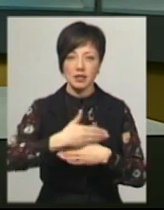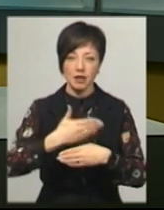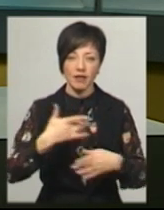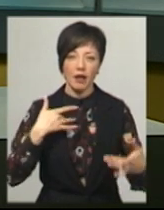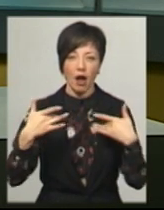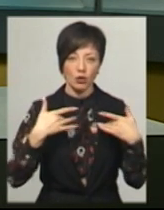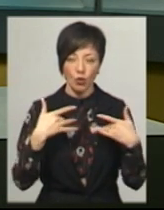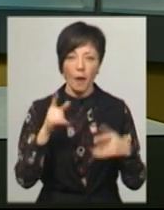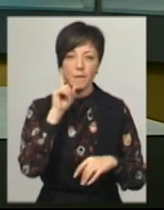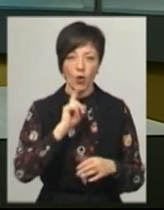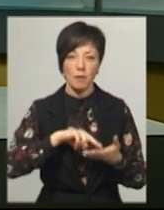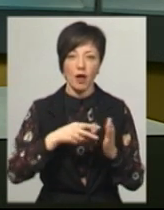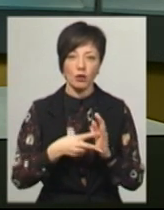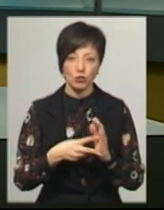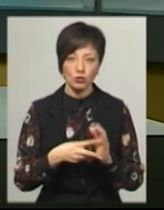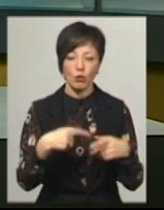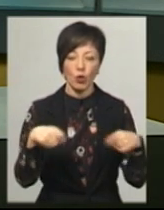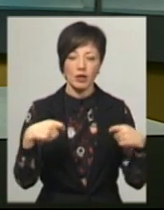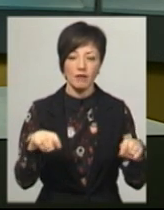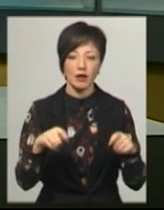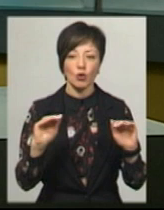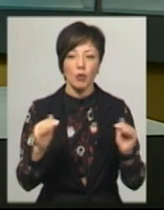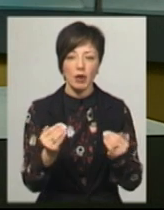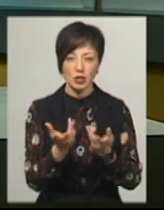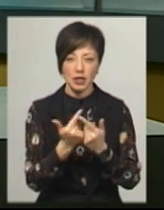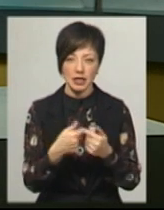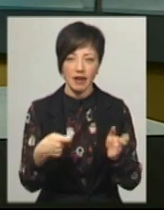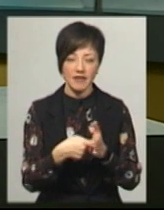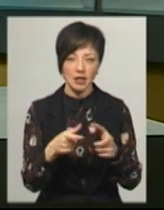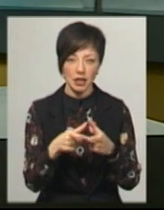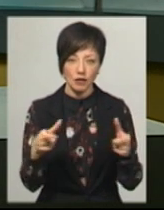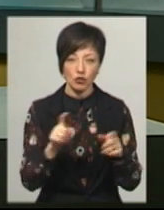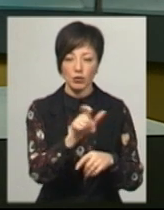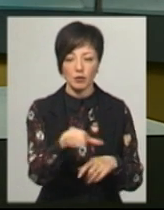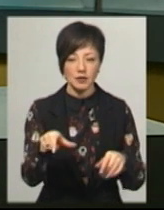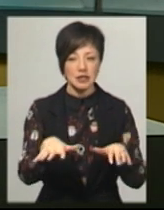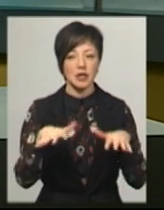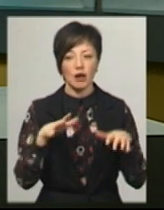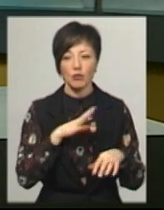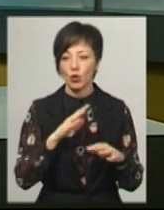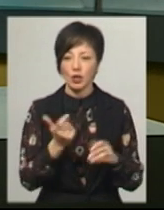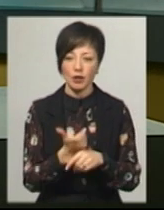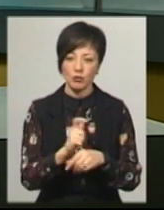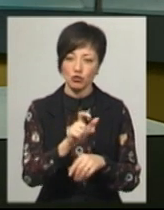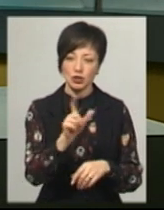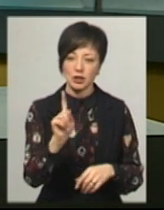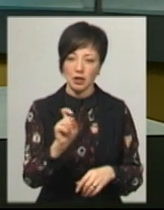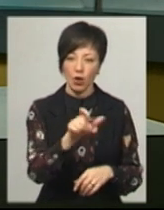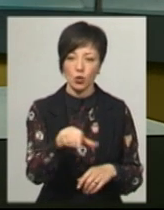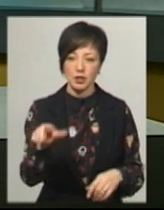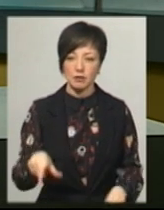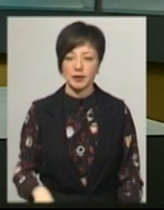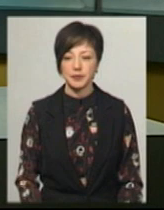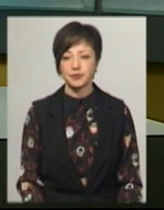Старицького. Поки планують, що на них продаватимуть обмежену кількість квитків, аби глядачів у залі було не більше ста осіб, каже Оксана